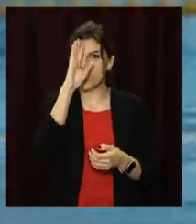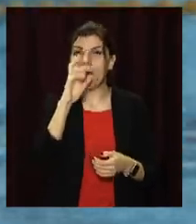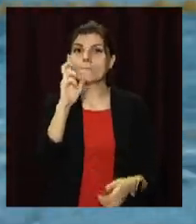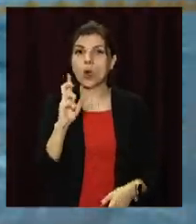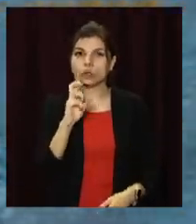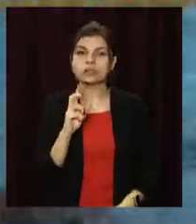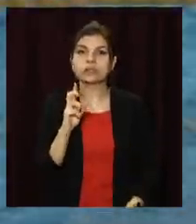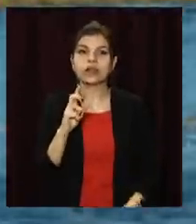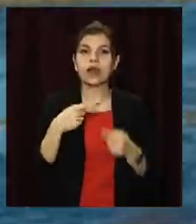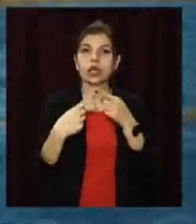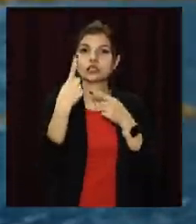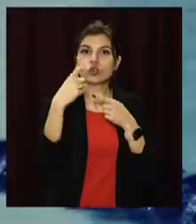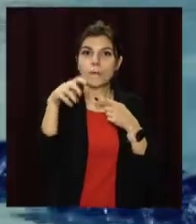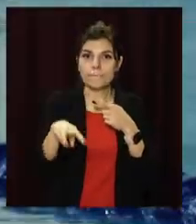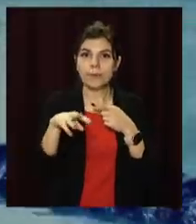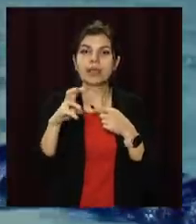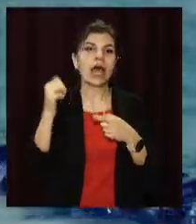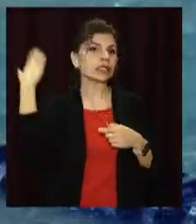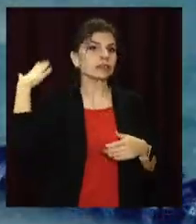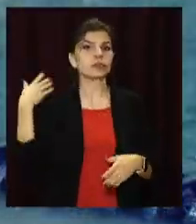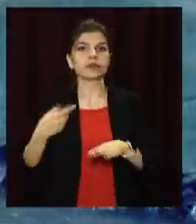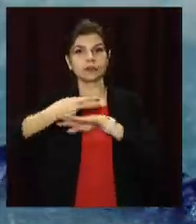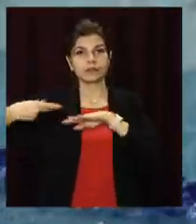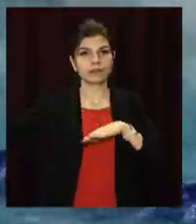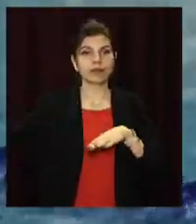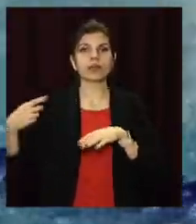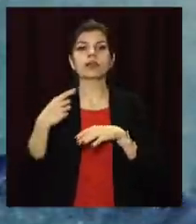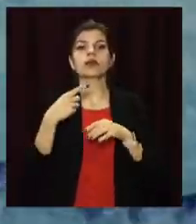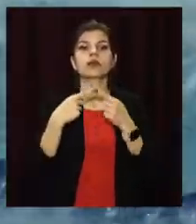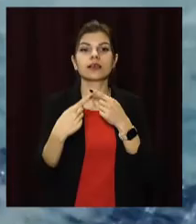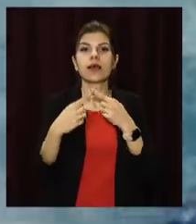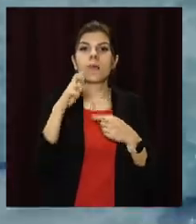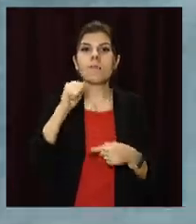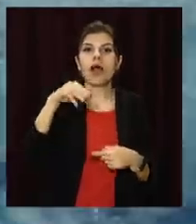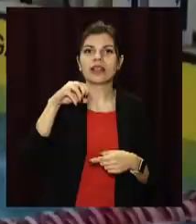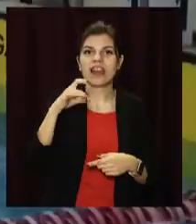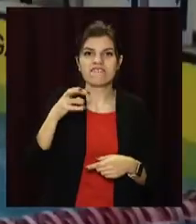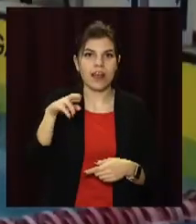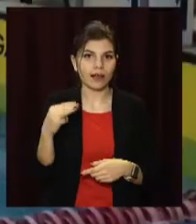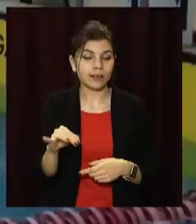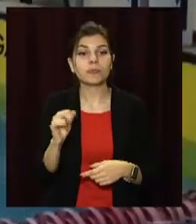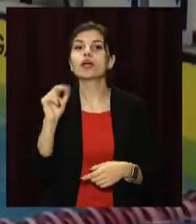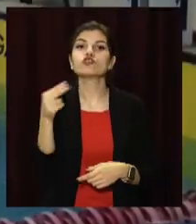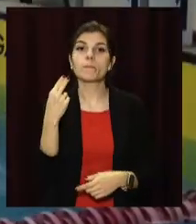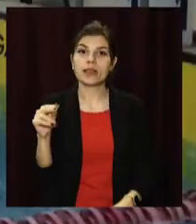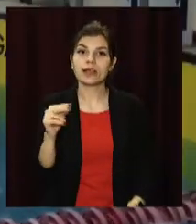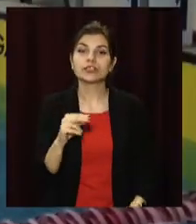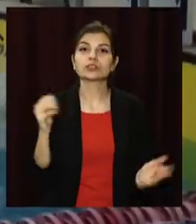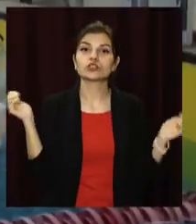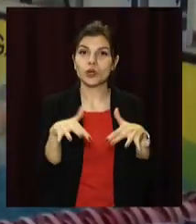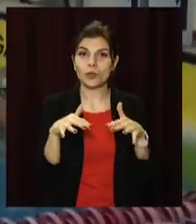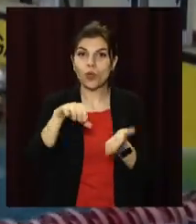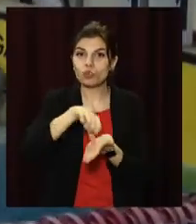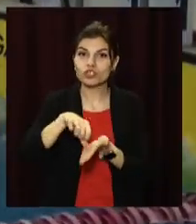бронза на дистанції 100 метрів, на спині – золото на 100-метрівці батерфляєм. На чемпіонаті зібралися